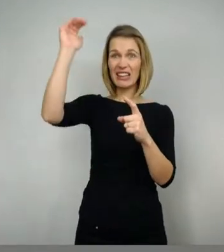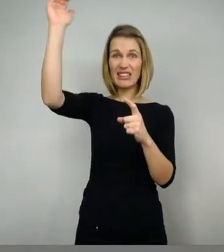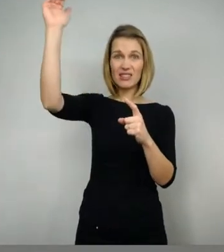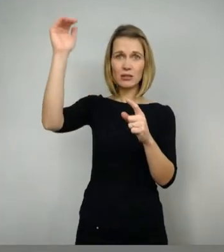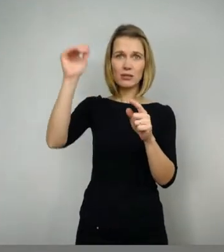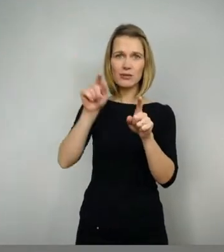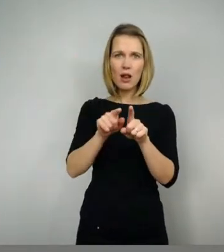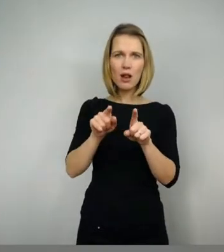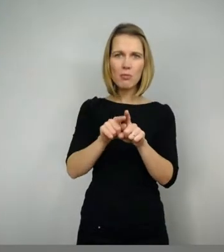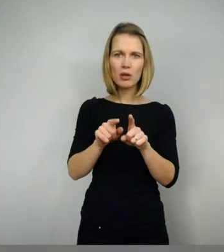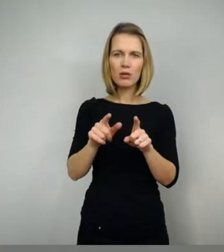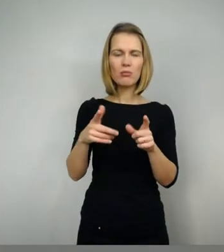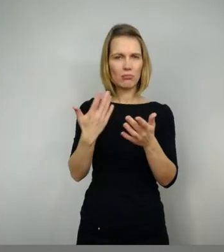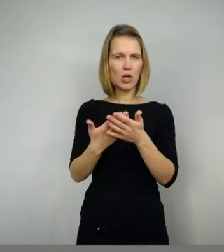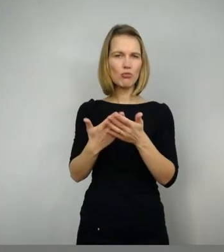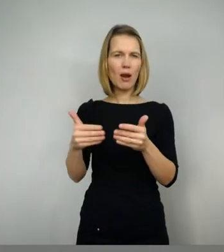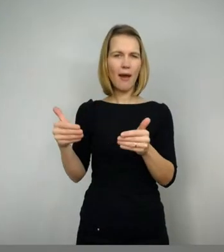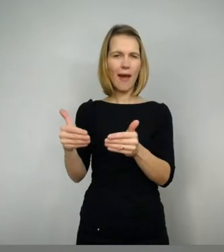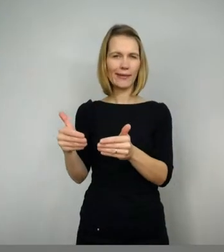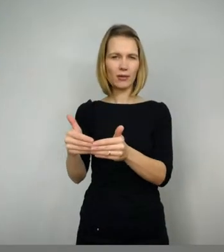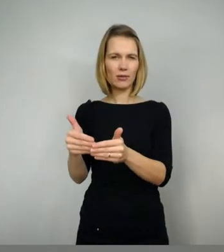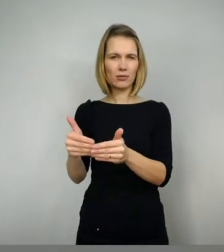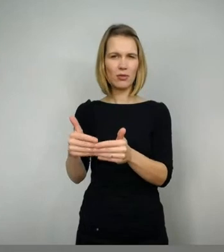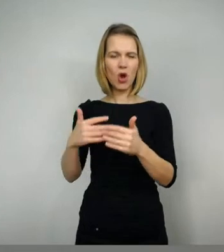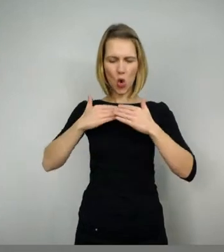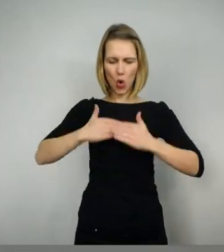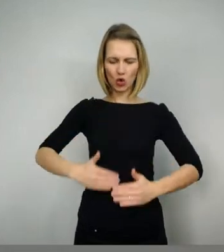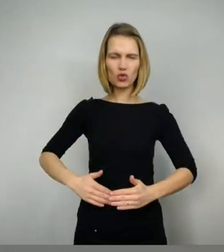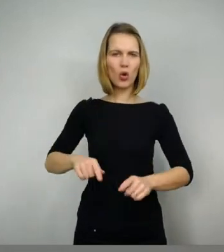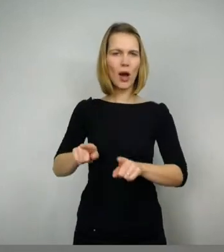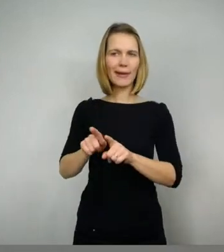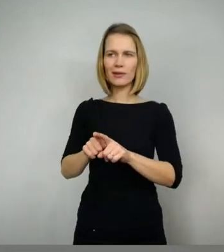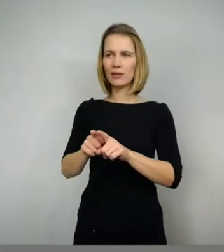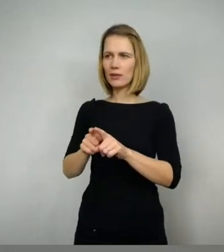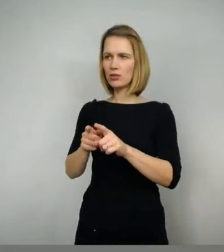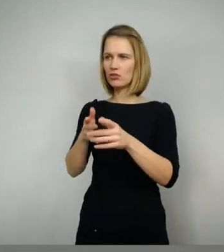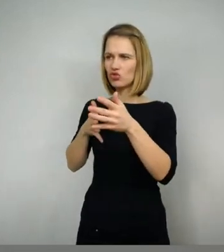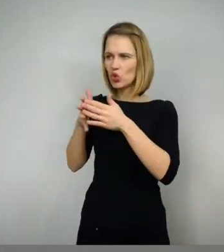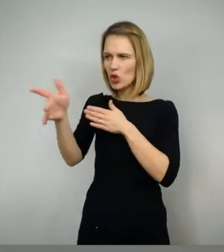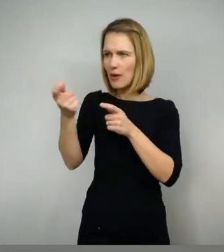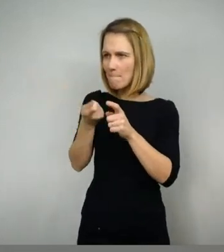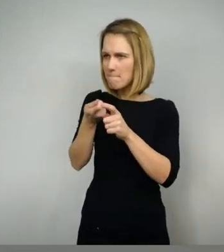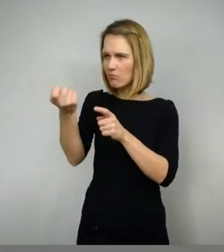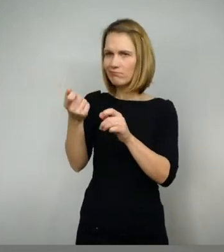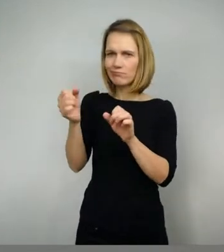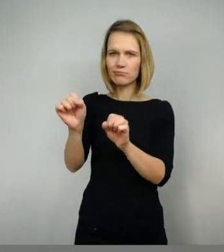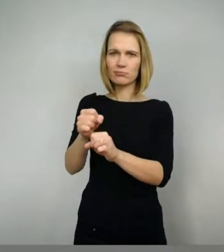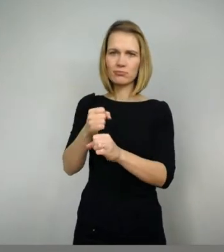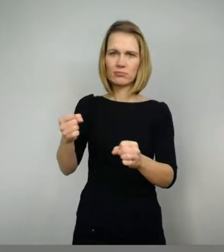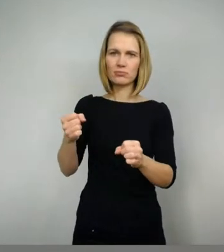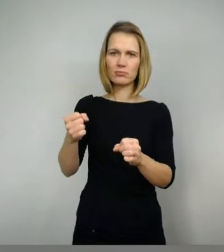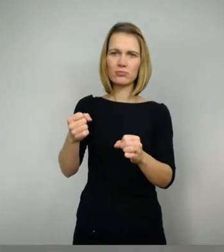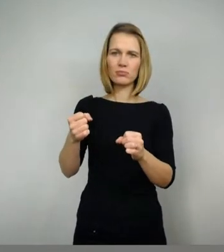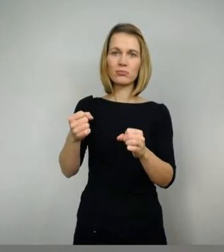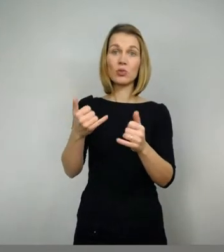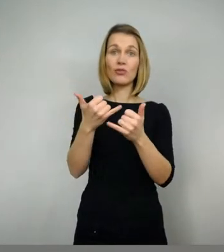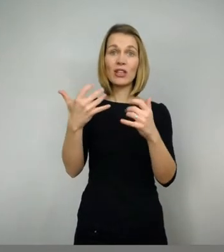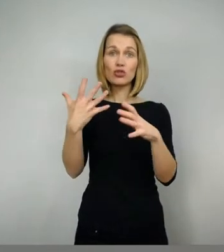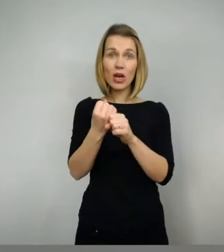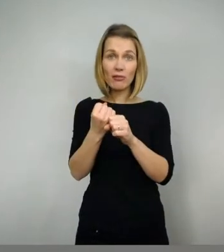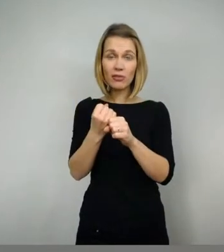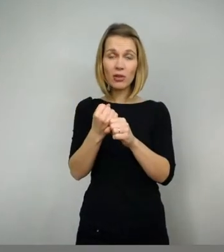erwähnt, Ecke mit seiner undurchdringbaren Rüstung, den kann er erst besiegen, als er unfair kämpft, nämlich als Ecke schon halbbewusstlos am Boden liegt,